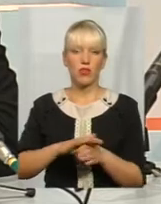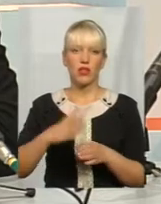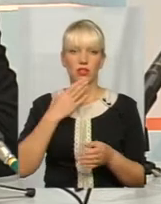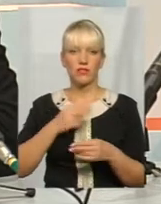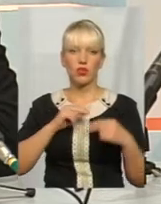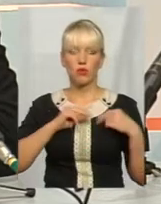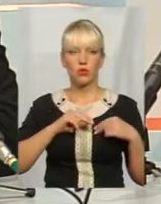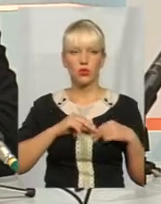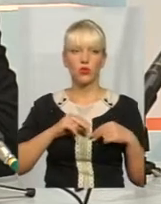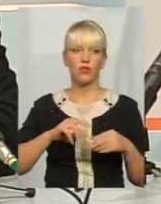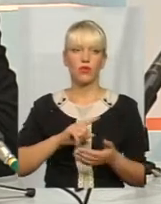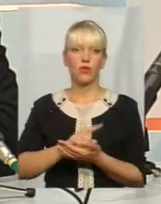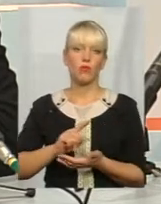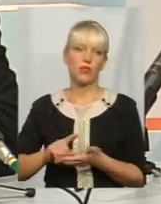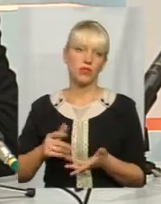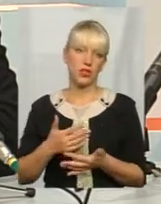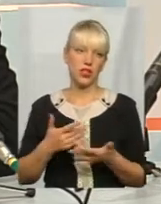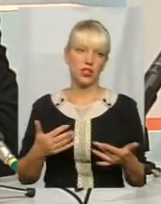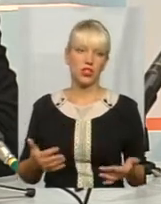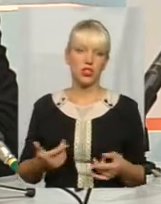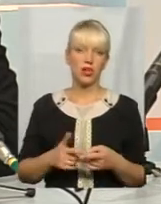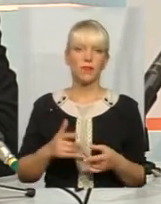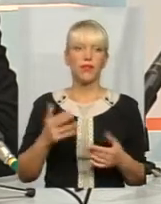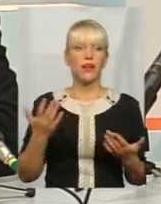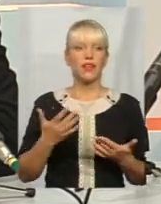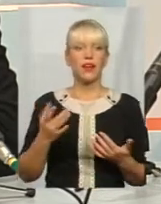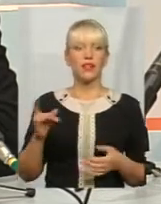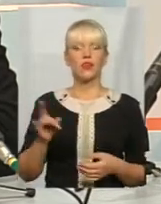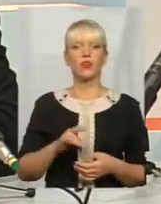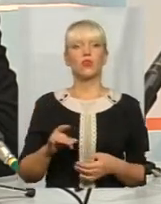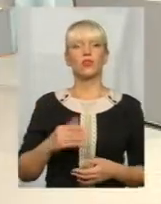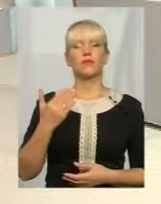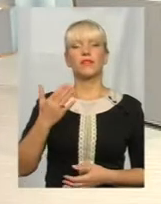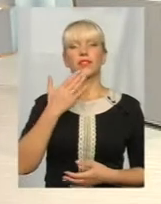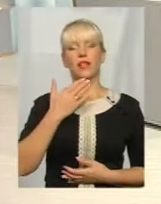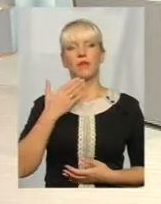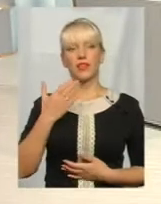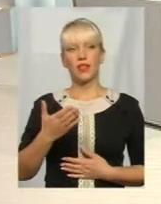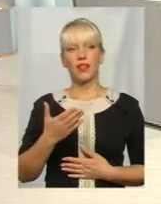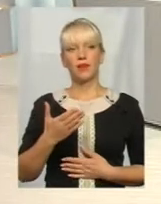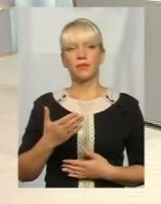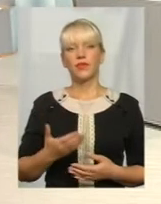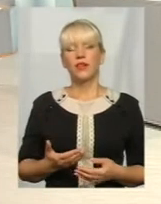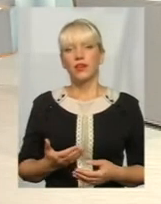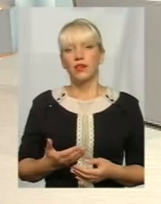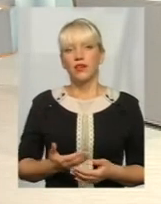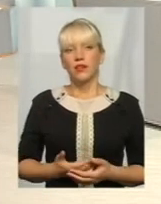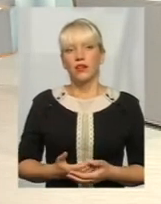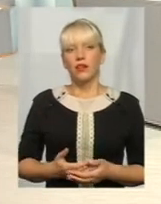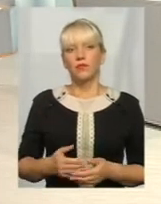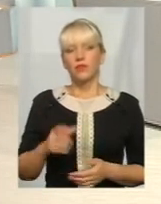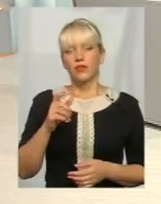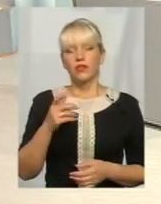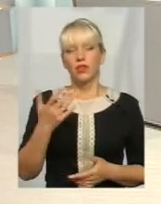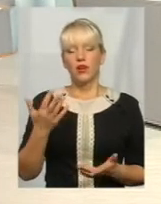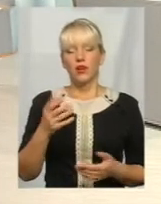'язків і таке інше. Який розмір, ви запитали, може отримати особа